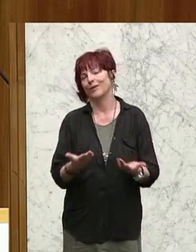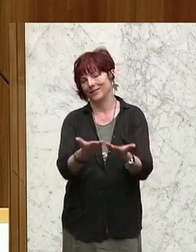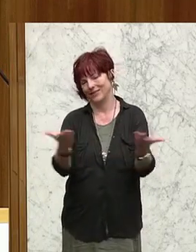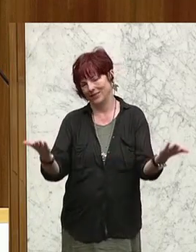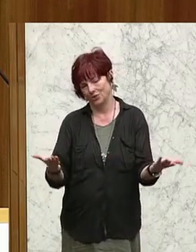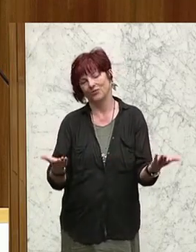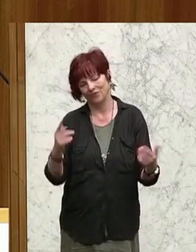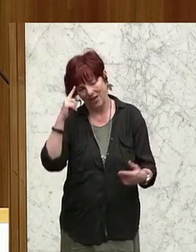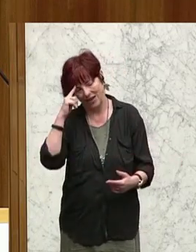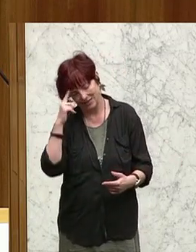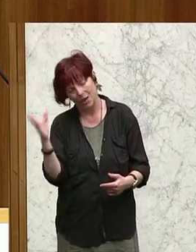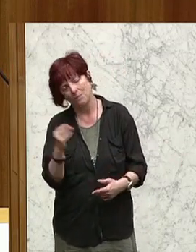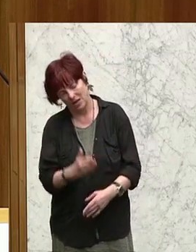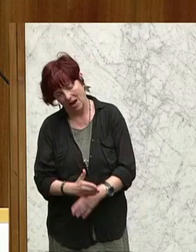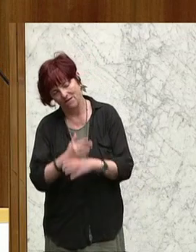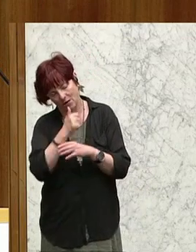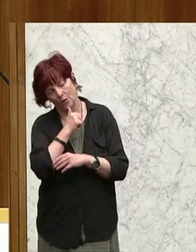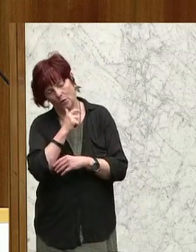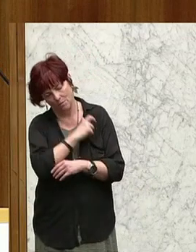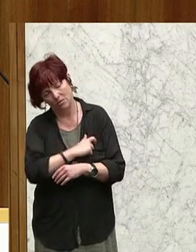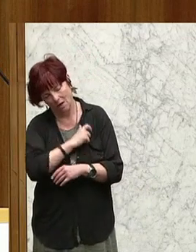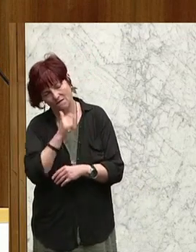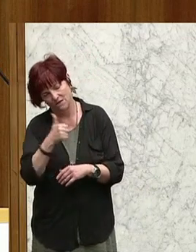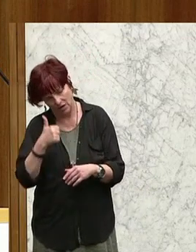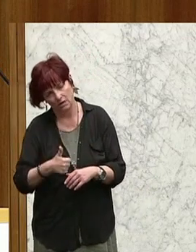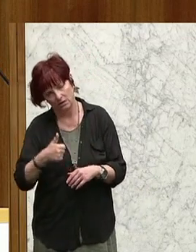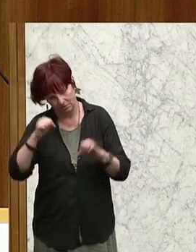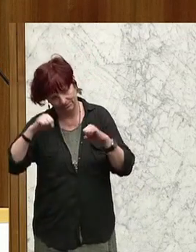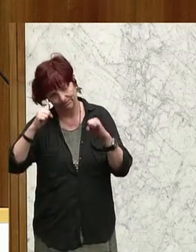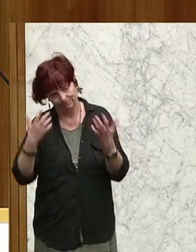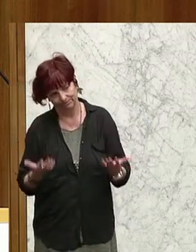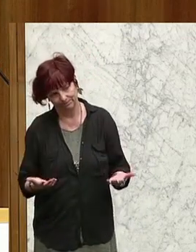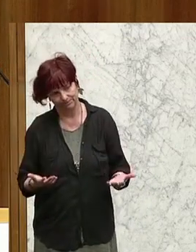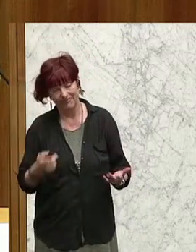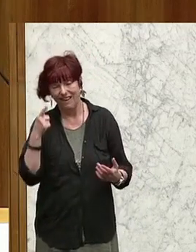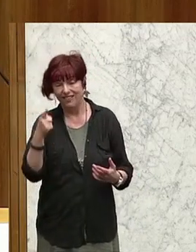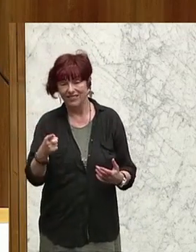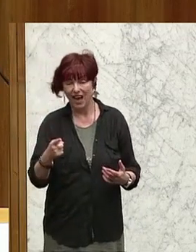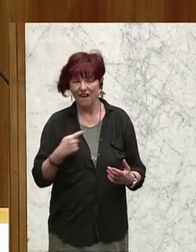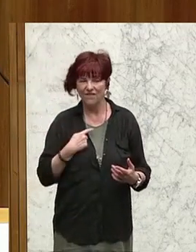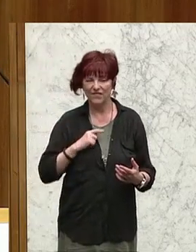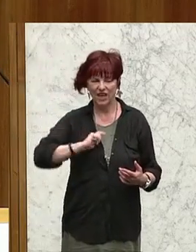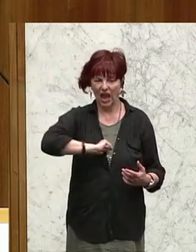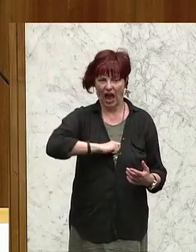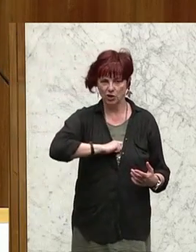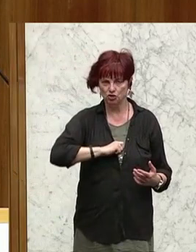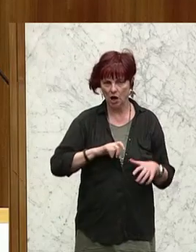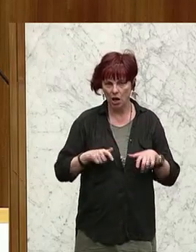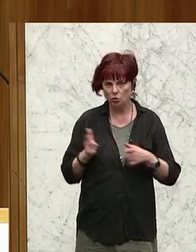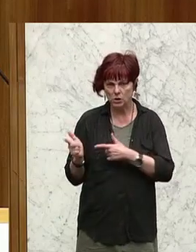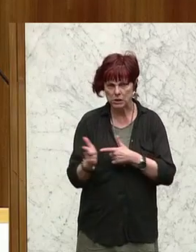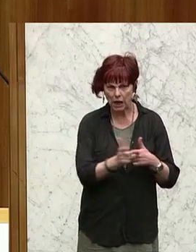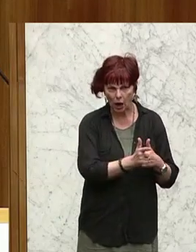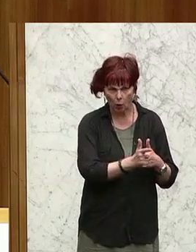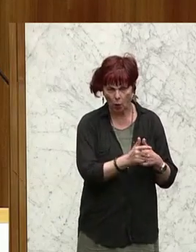Manier mit zur Hilfenahme der Grünen wahrscheinlich durchwinken. Ja, dieser Gesinnungsterror, der hier stattfindet, stört nicht nur mich und